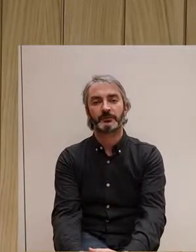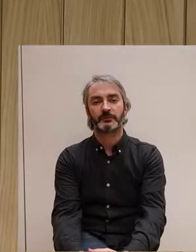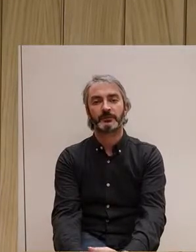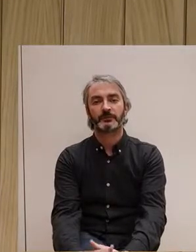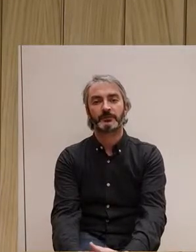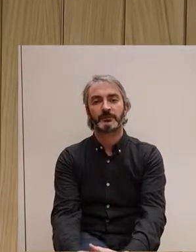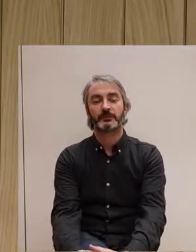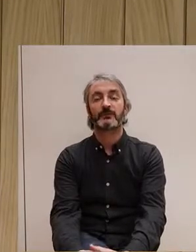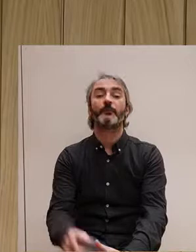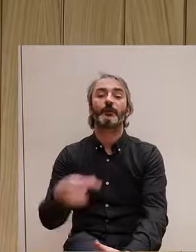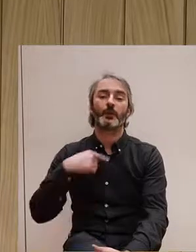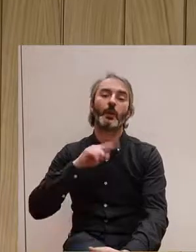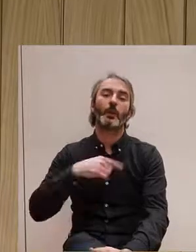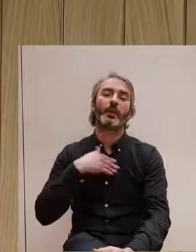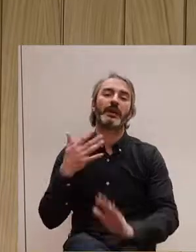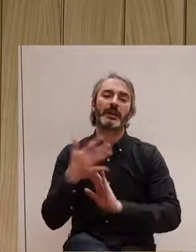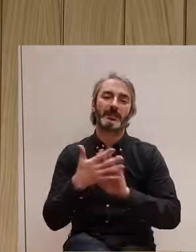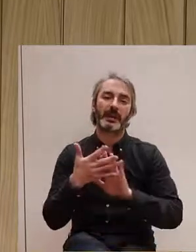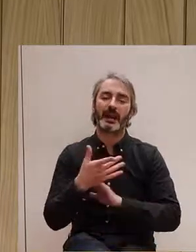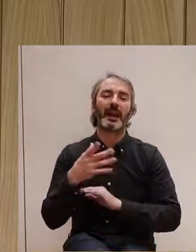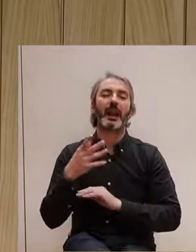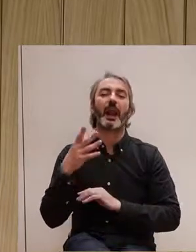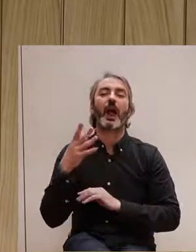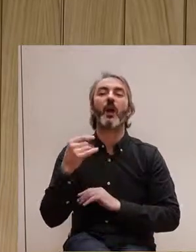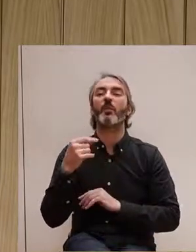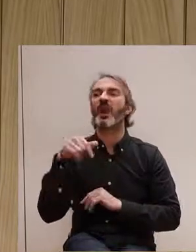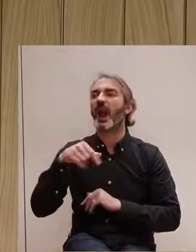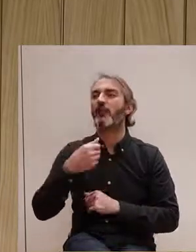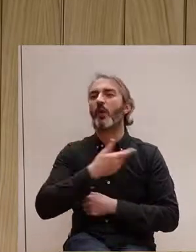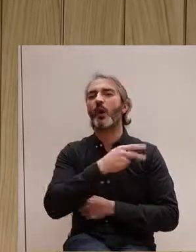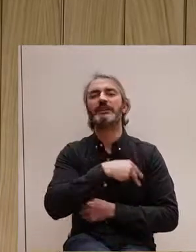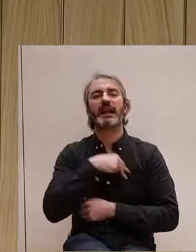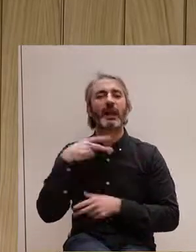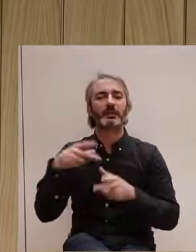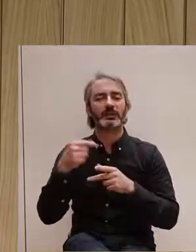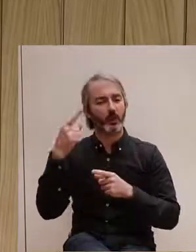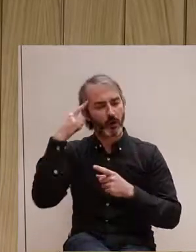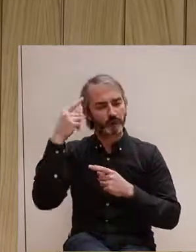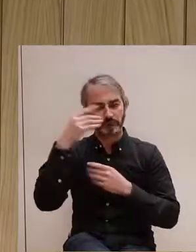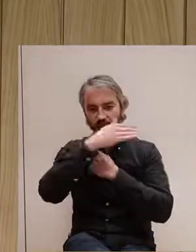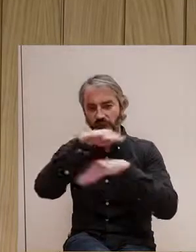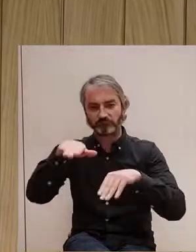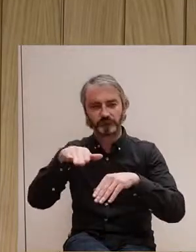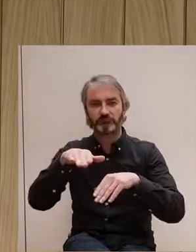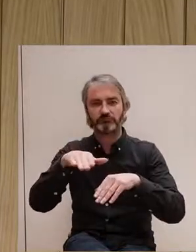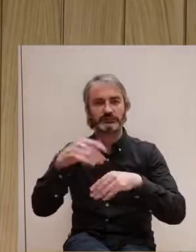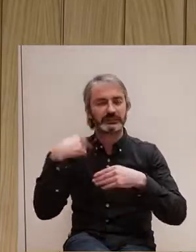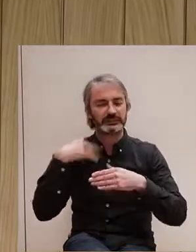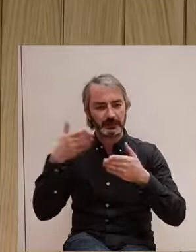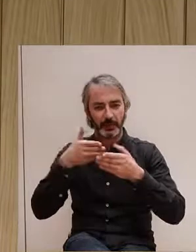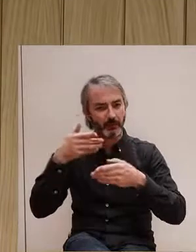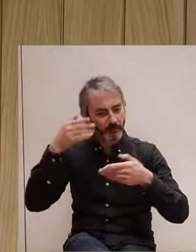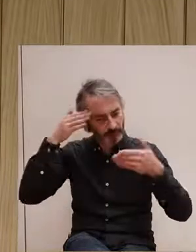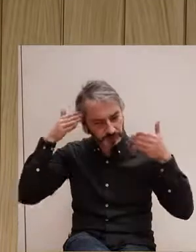el model actual és un model molt genitalista. Què vol dir això? Vol dir que concep els nostres genitals com a única